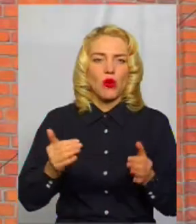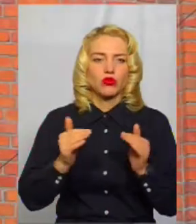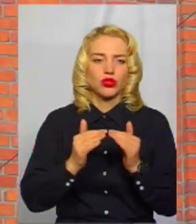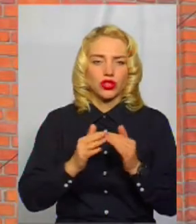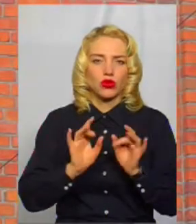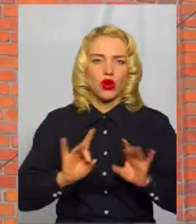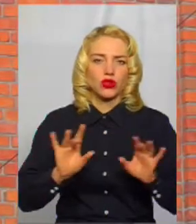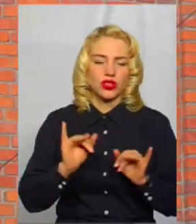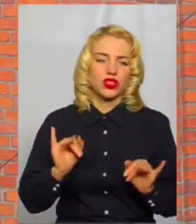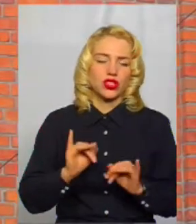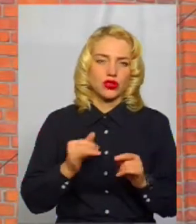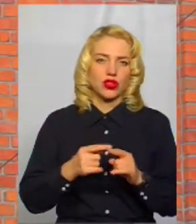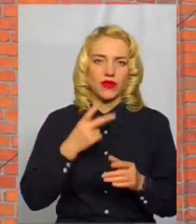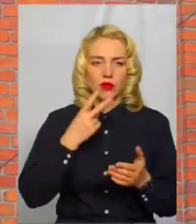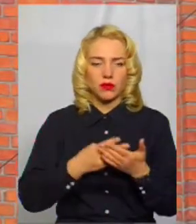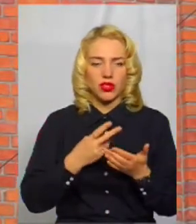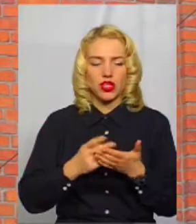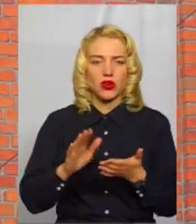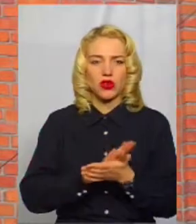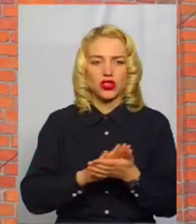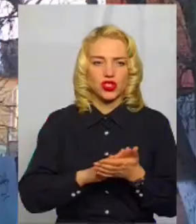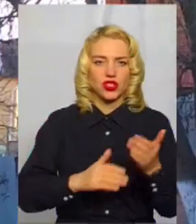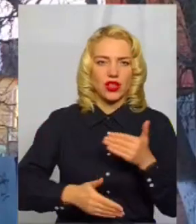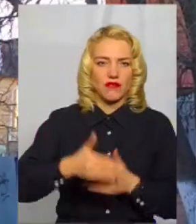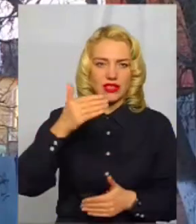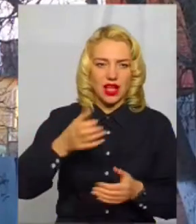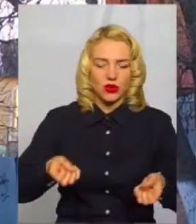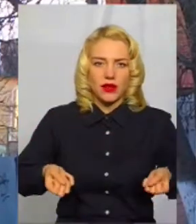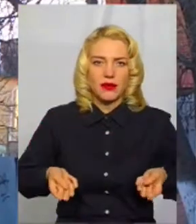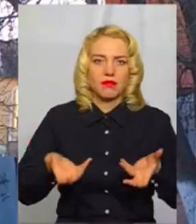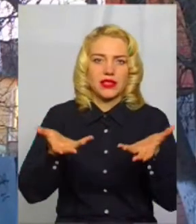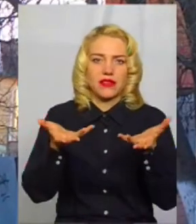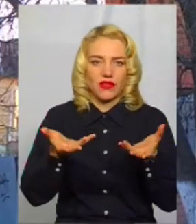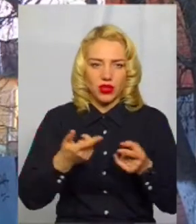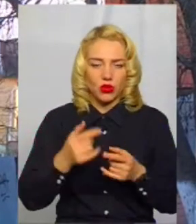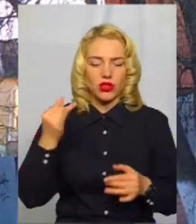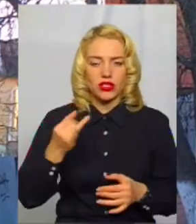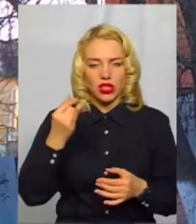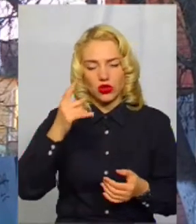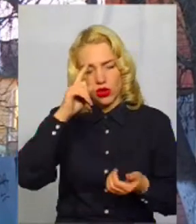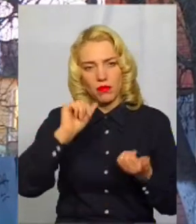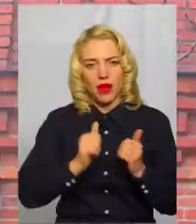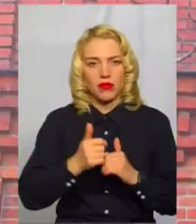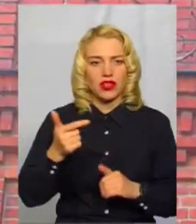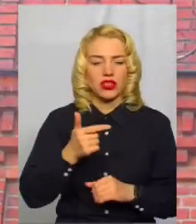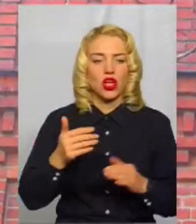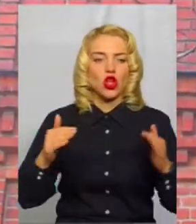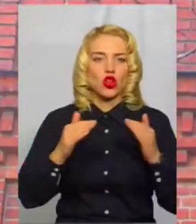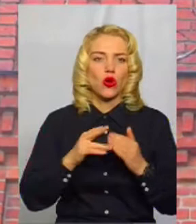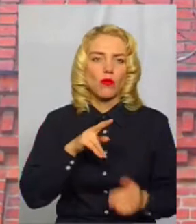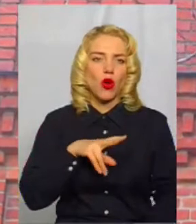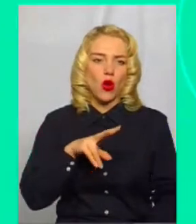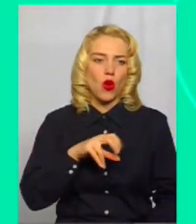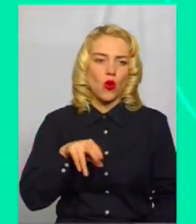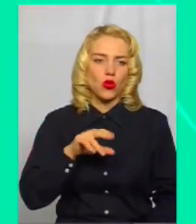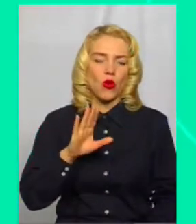Гурніцького, він передбачає очищення фасаду та підсвітку історичної пам'ятки гречан – Дому Людового, який зараз знаходиться на балансі